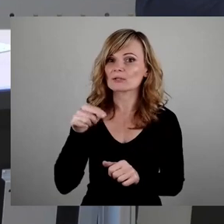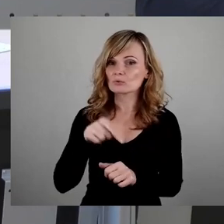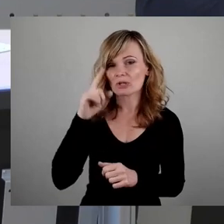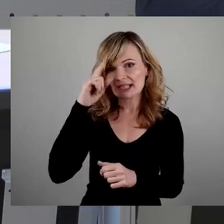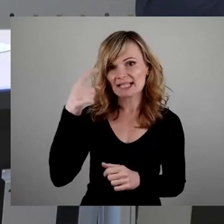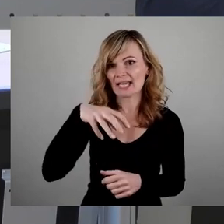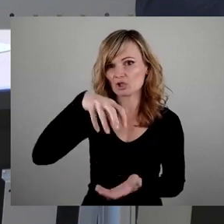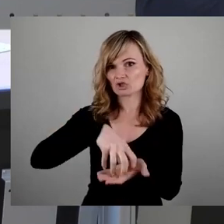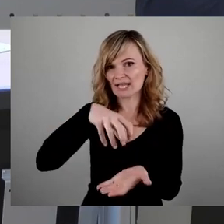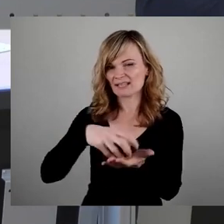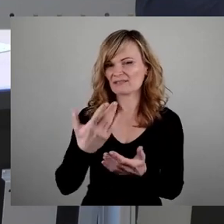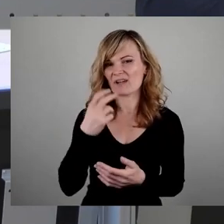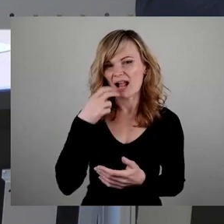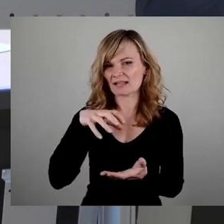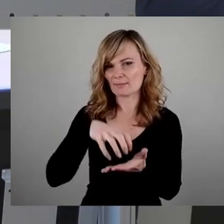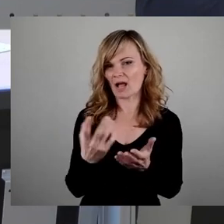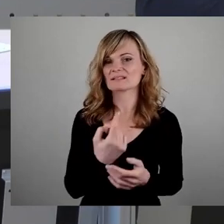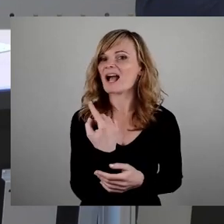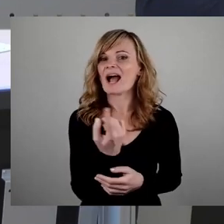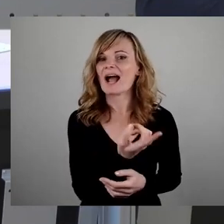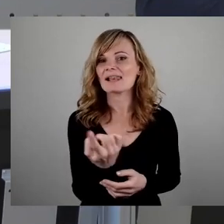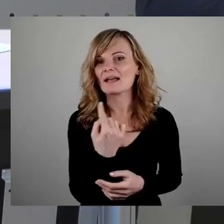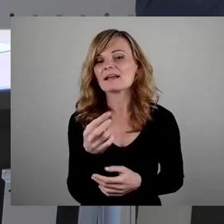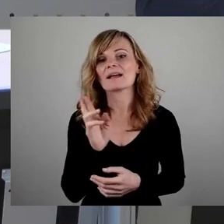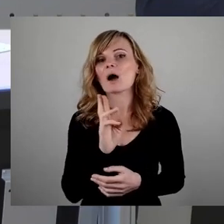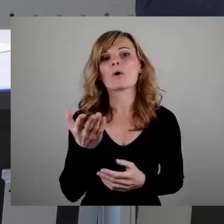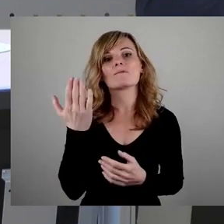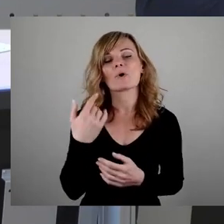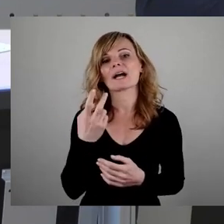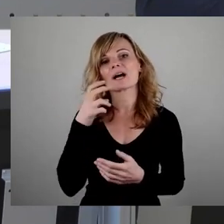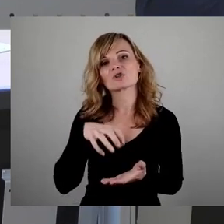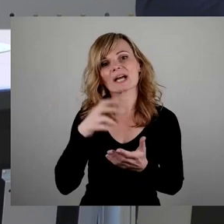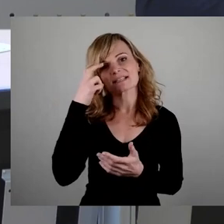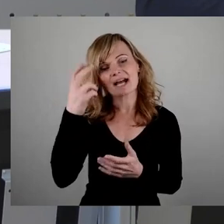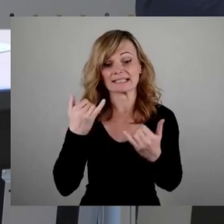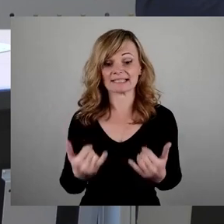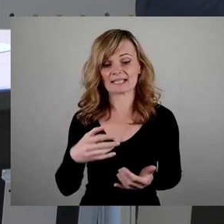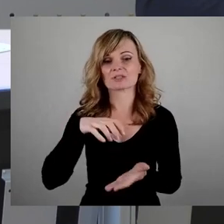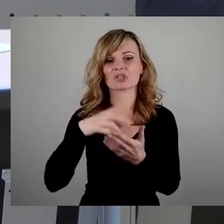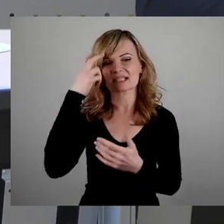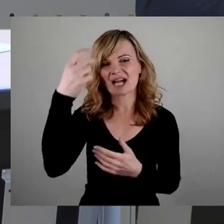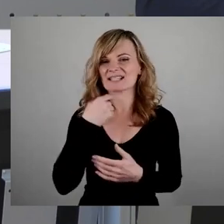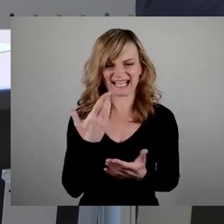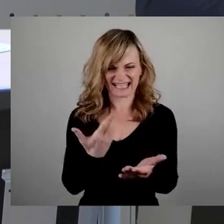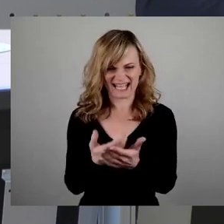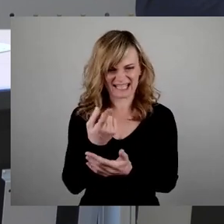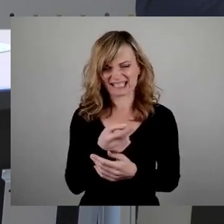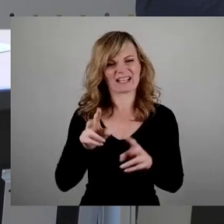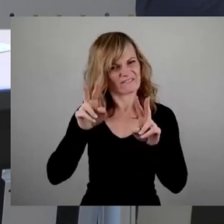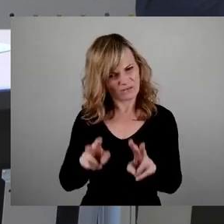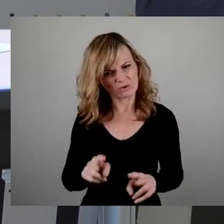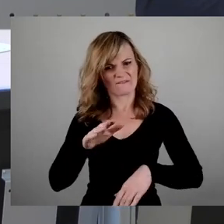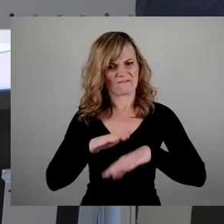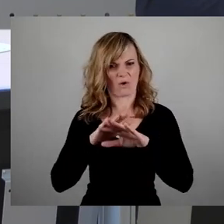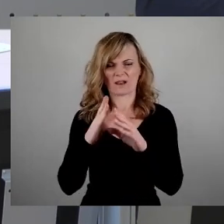irgendwie, also das haben wir glaube ich alle, der vorhergehende Stadtrat und auch der jetzige gesagt, das ist so nicht würdig, was dort stattfindet. Kollegin